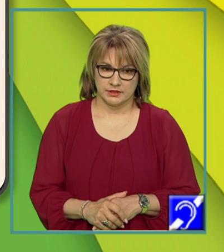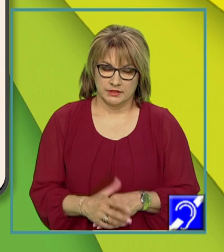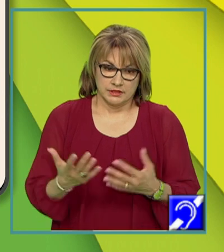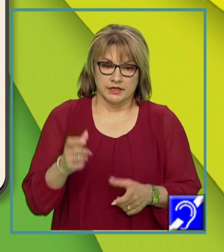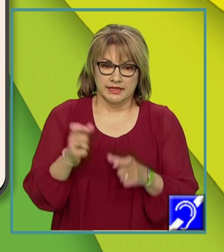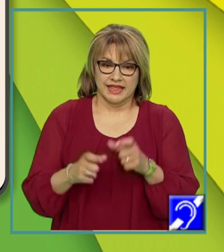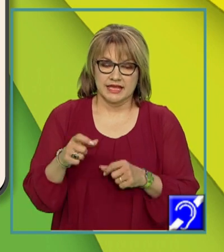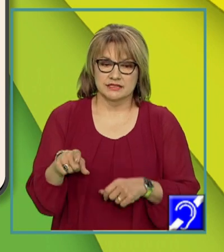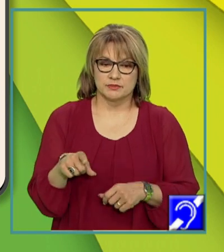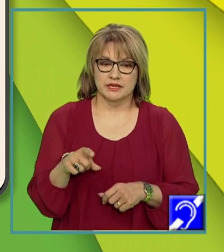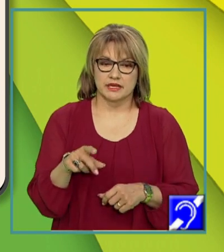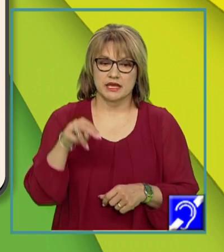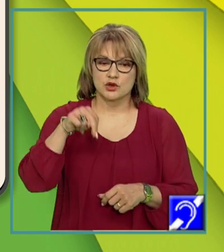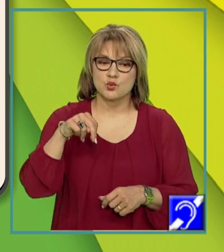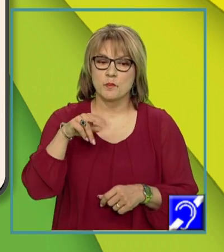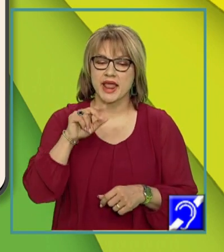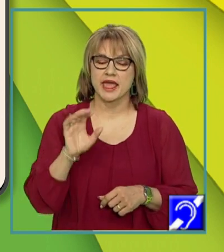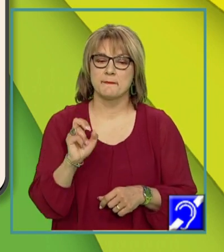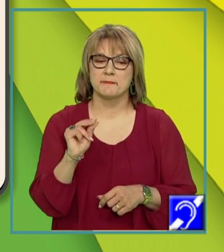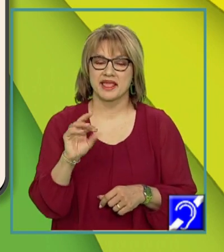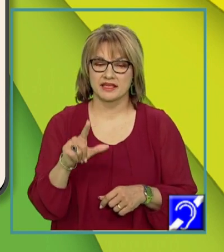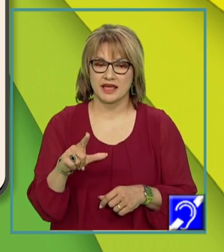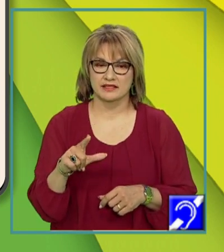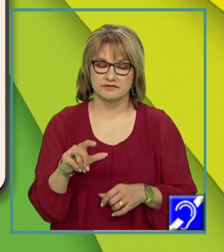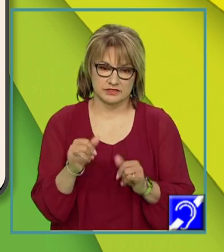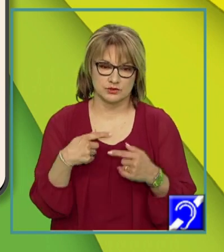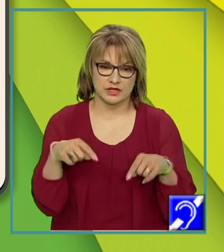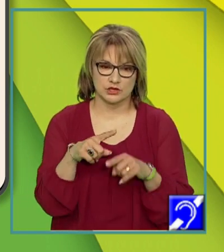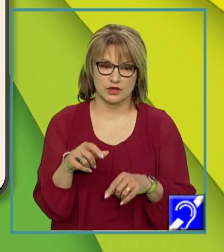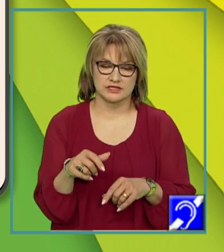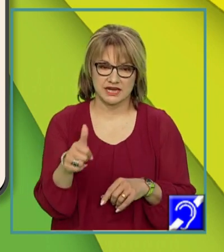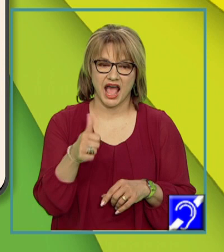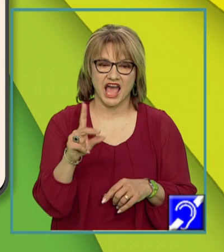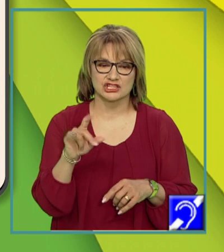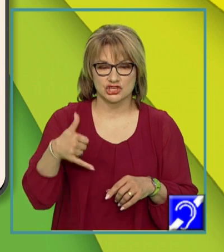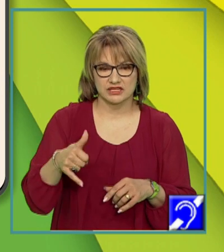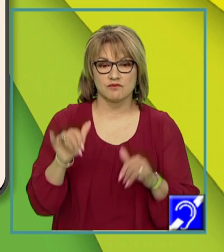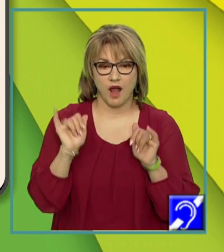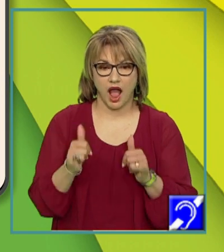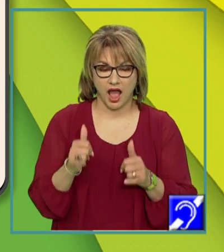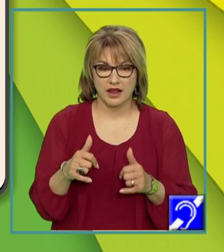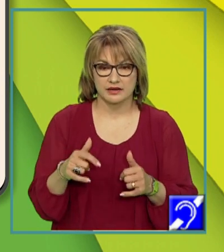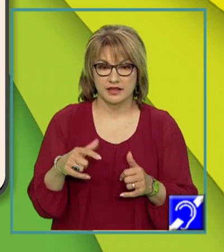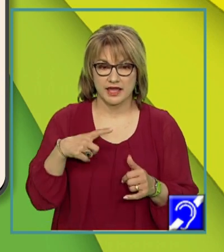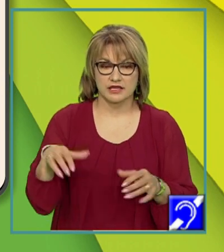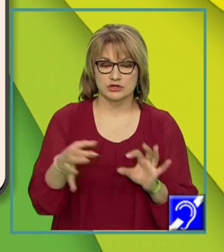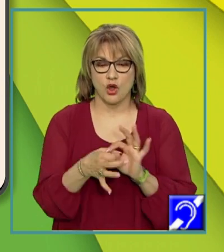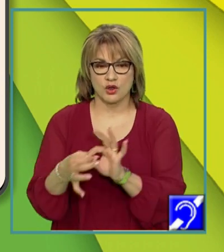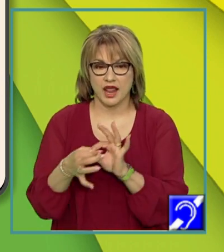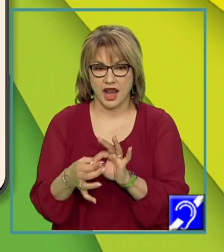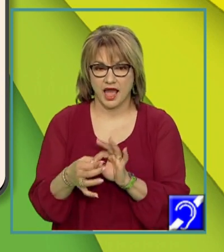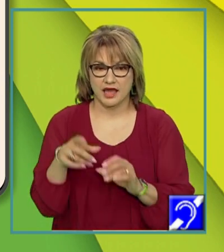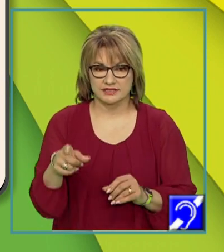Despre numele predicativ, în situația noastră, adjectivul harnic, aflăm că intră într-o relație ternară